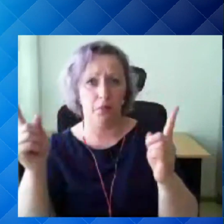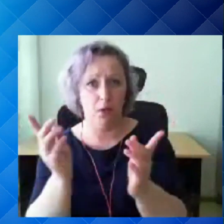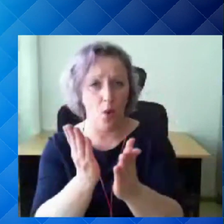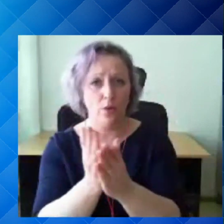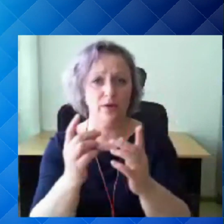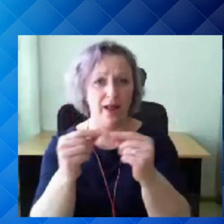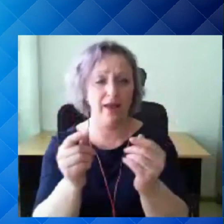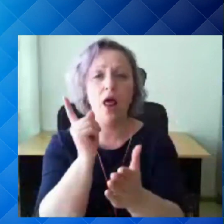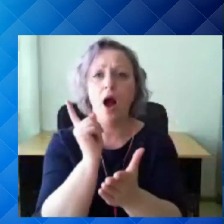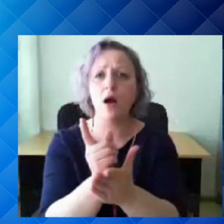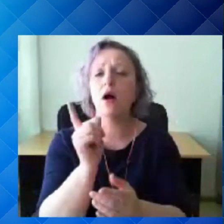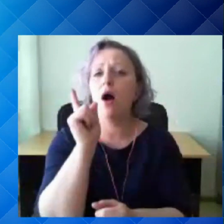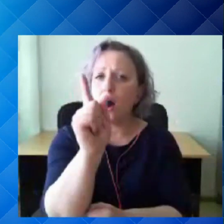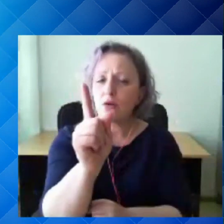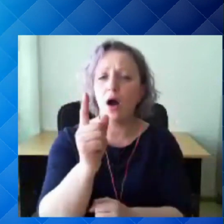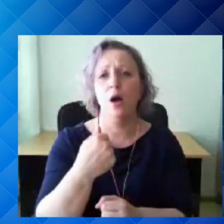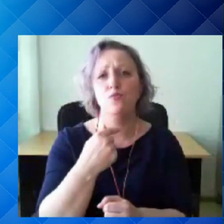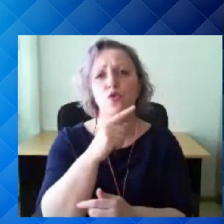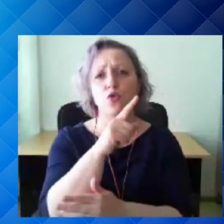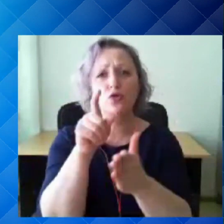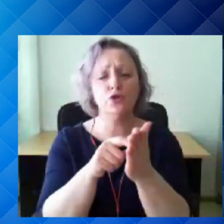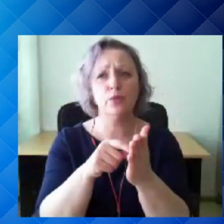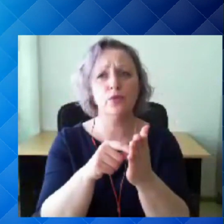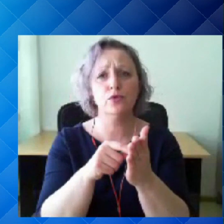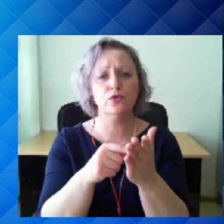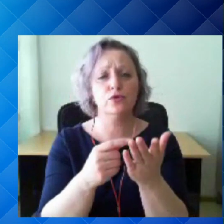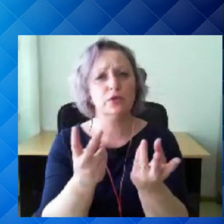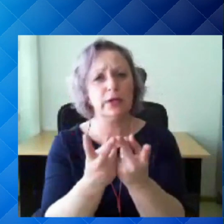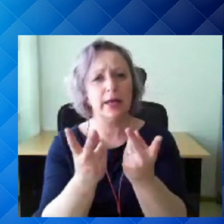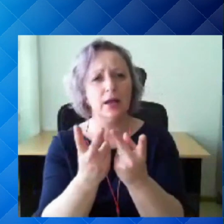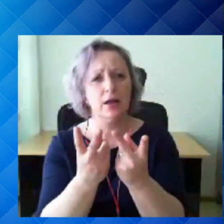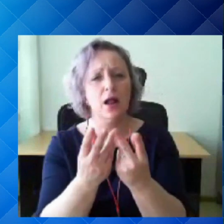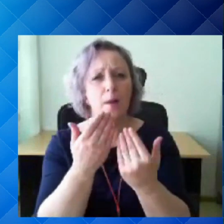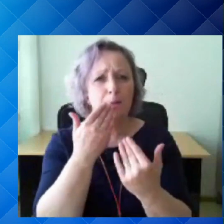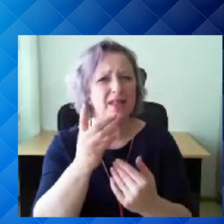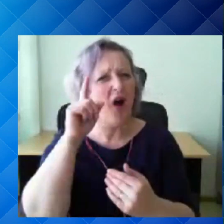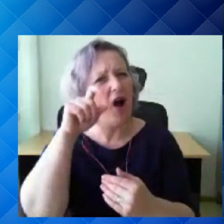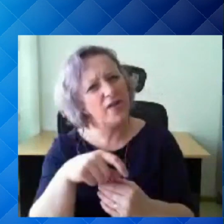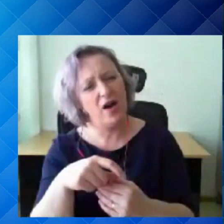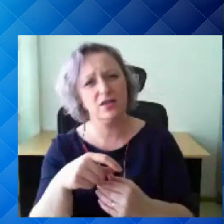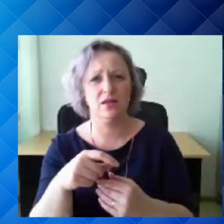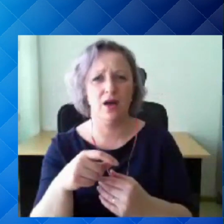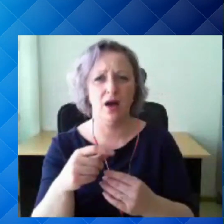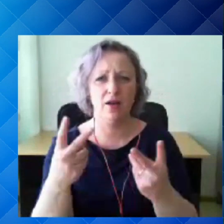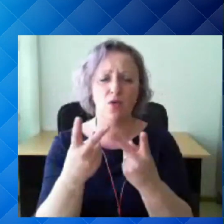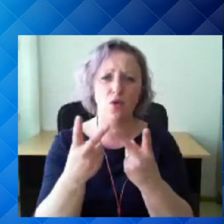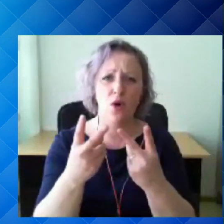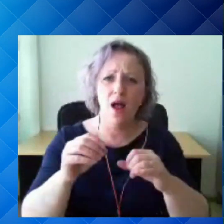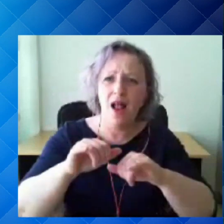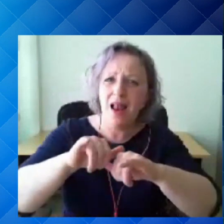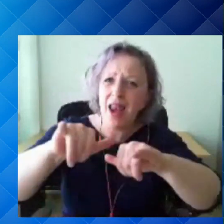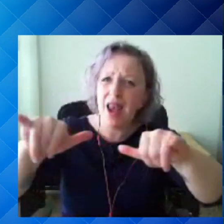on isugune küsimus, et öelge, mida siis ikkagi arvata selle aiguse levimise kohta